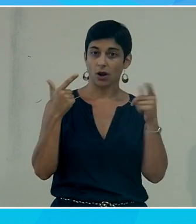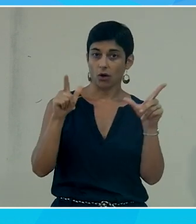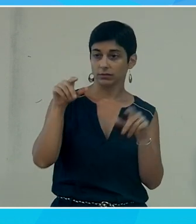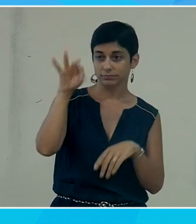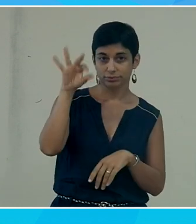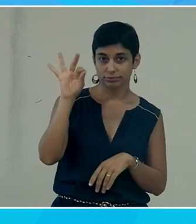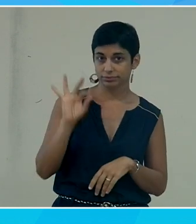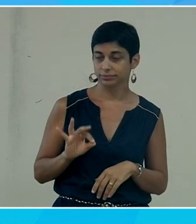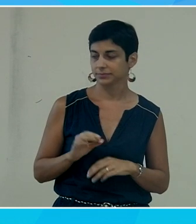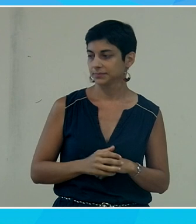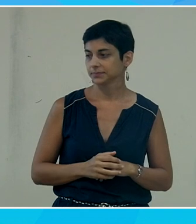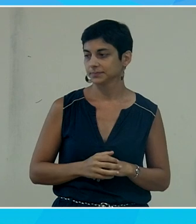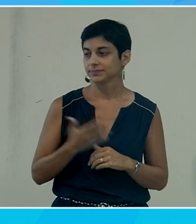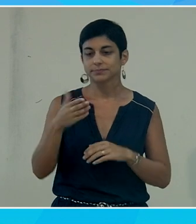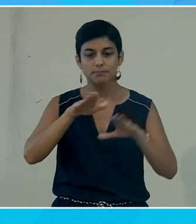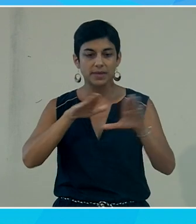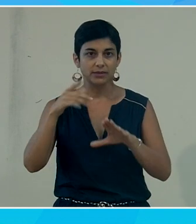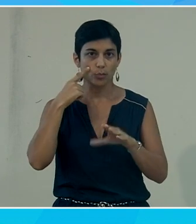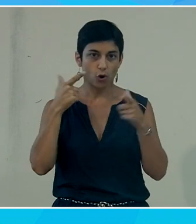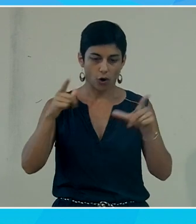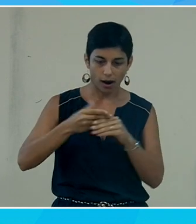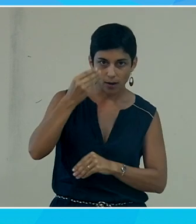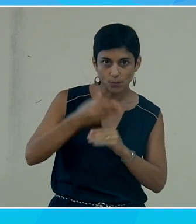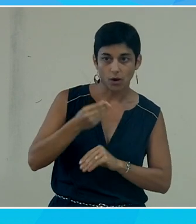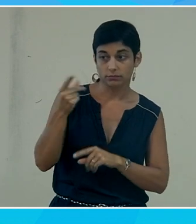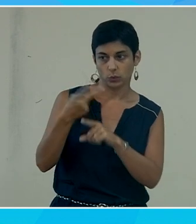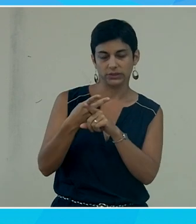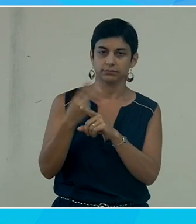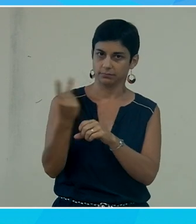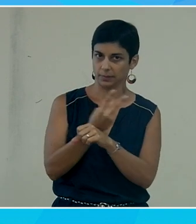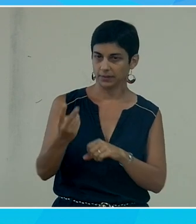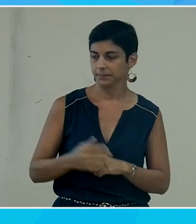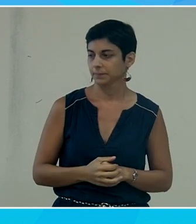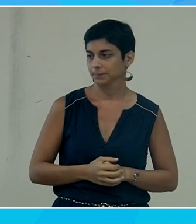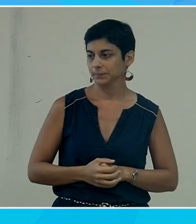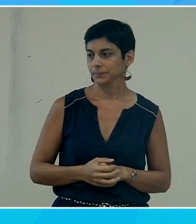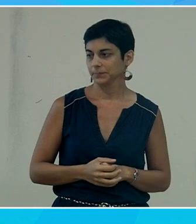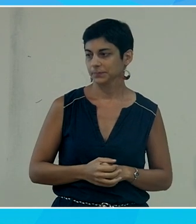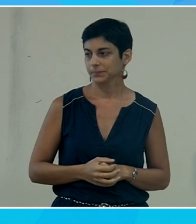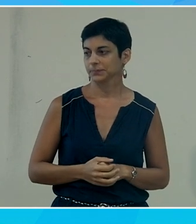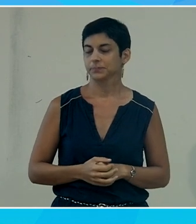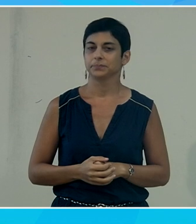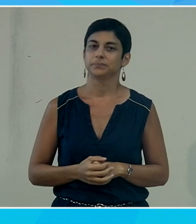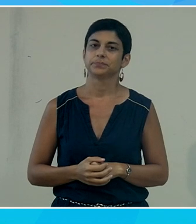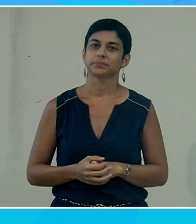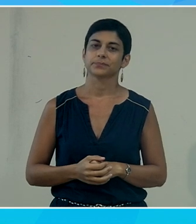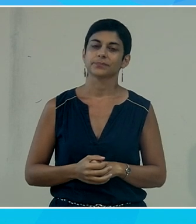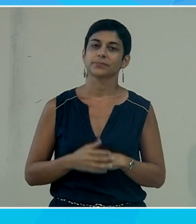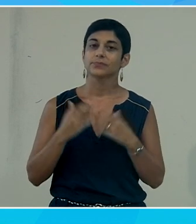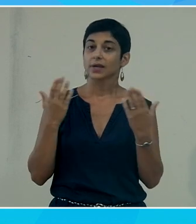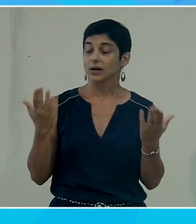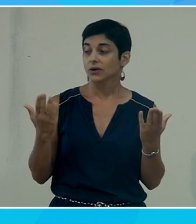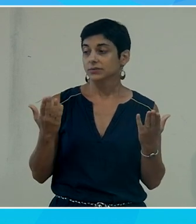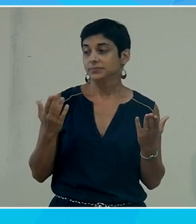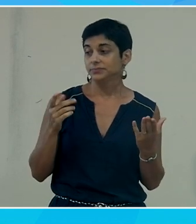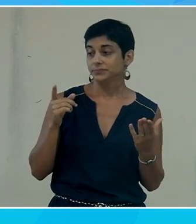autre donc dans un mode d'apprentissage des langues c'est un outil qui va quand même assez loin voilà alors non seulement